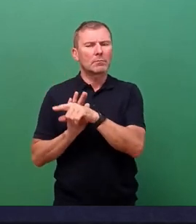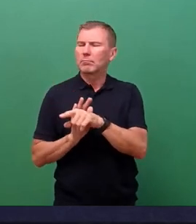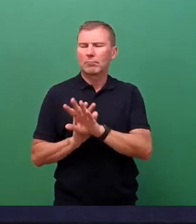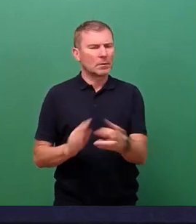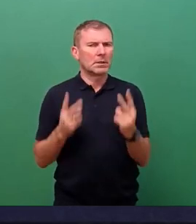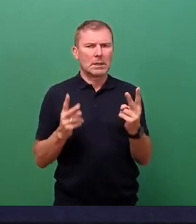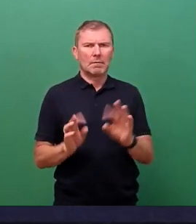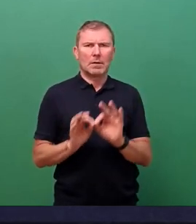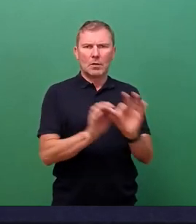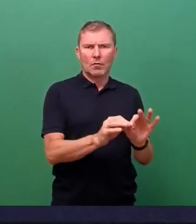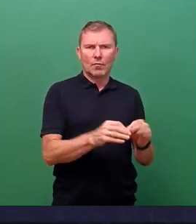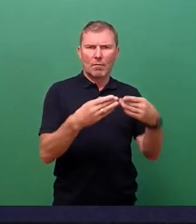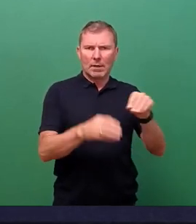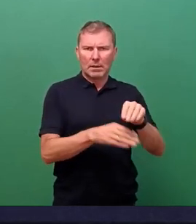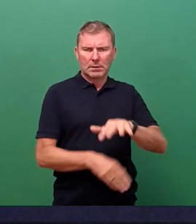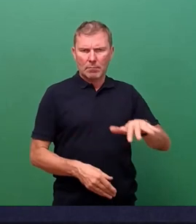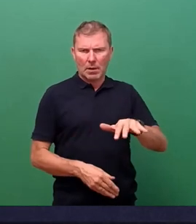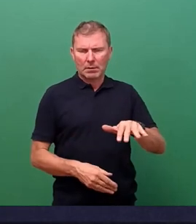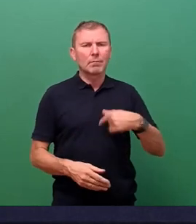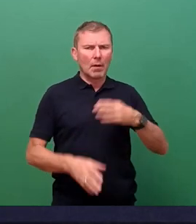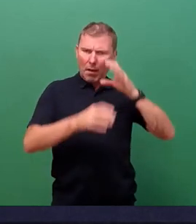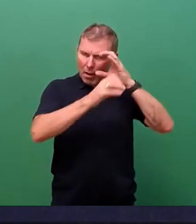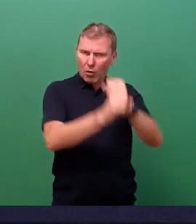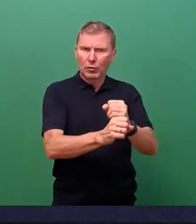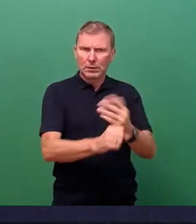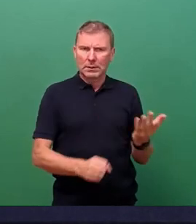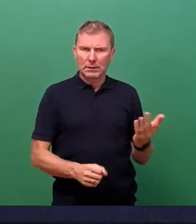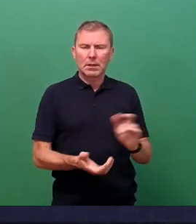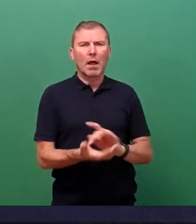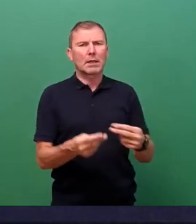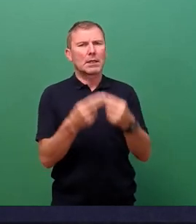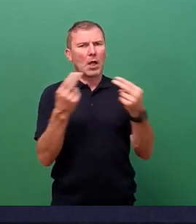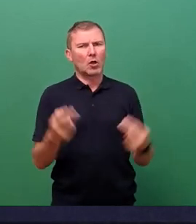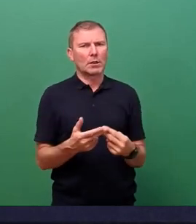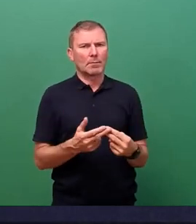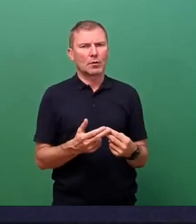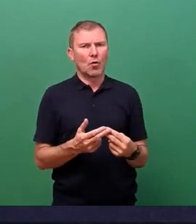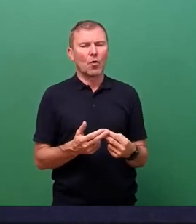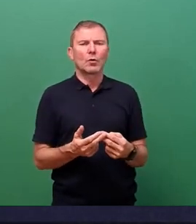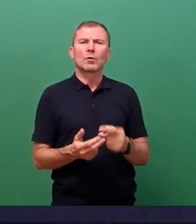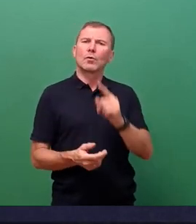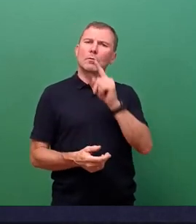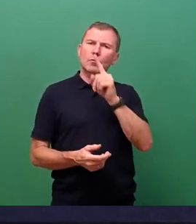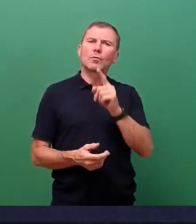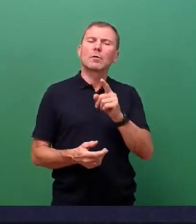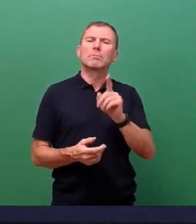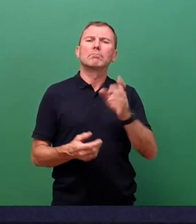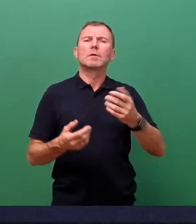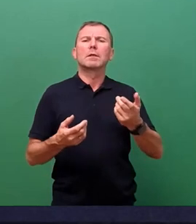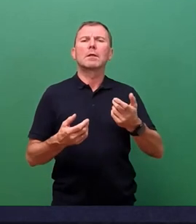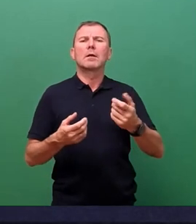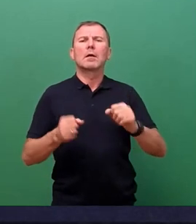Insofern konzentrieren sich die Hygienekonzeption auf mögliche Entzerrungspotenziale